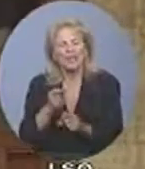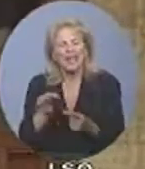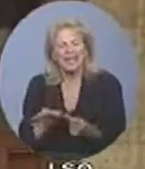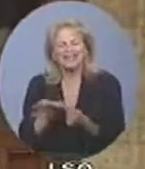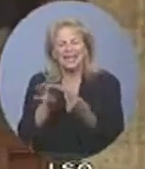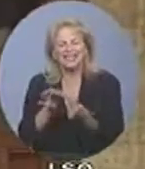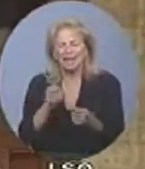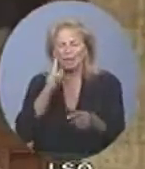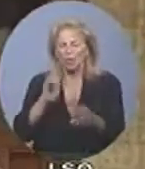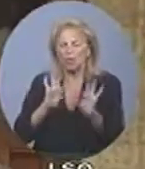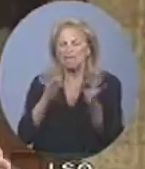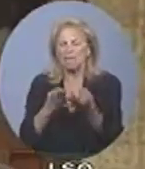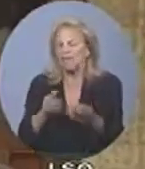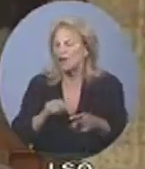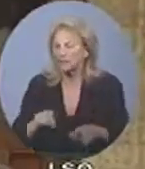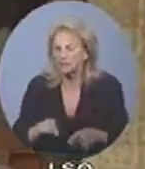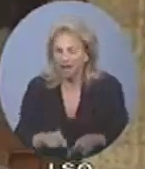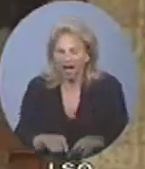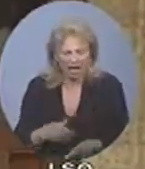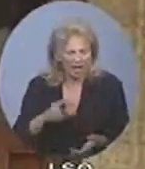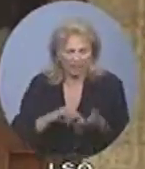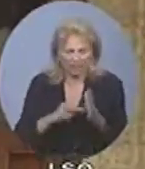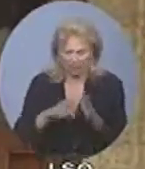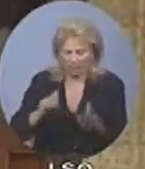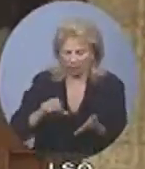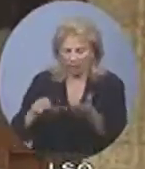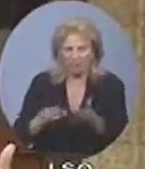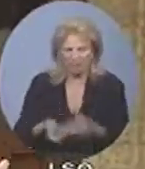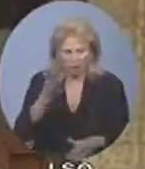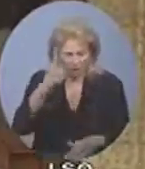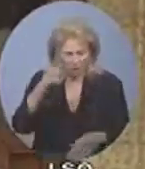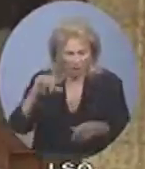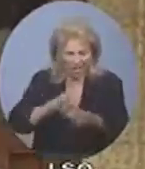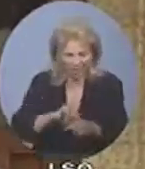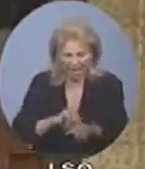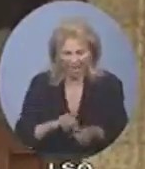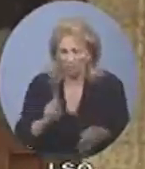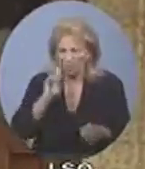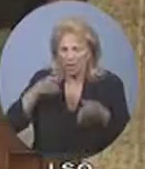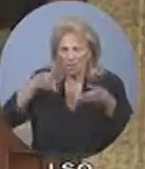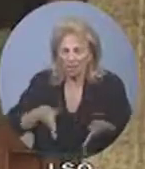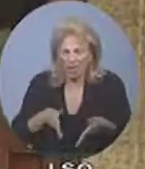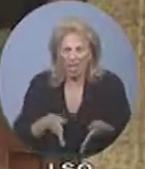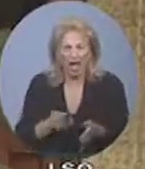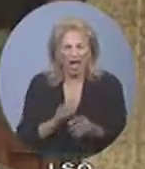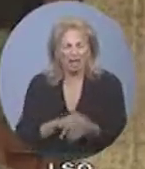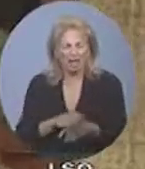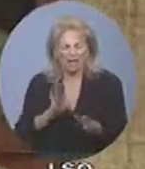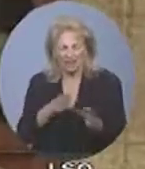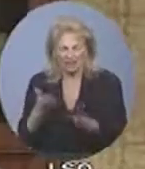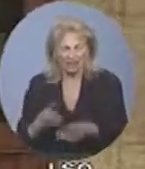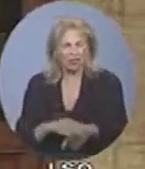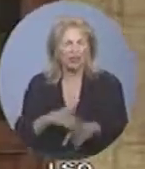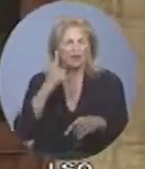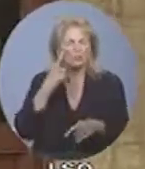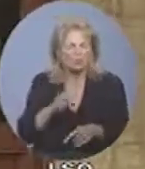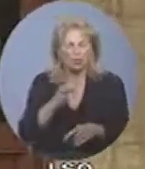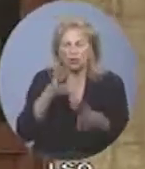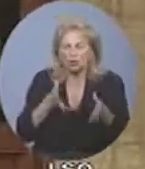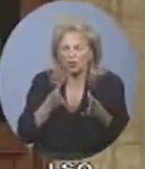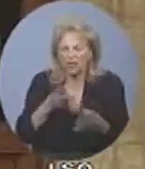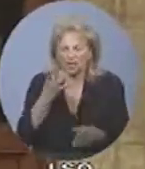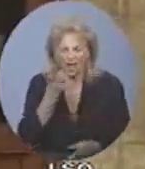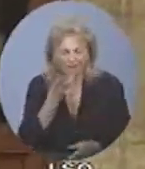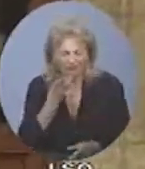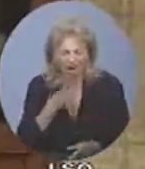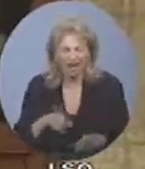ordinaires. Ils vont devoir payer plus cher pour l'essence, les funérailles de leurs proches, le chauffage pendant l'hiver et même pour